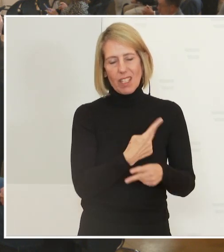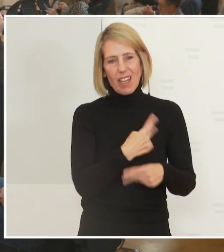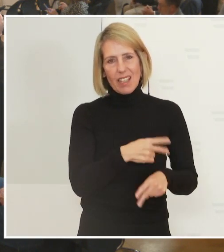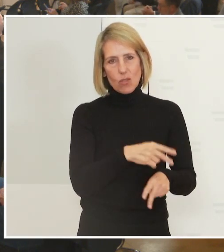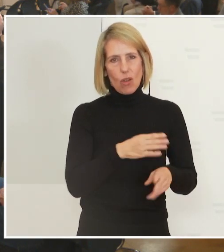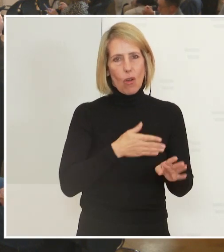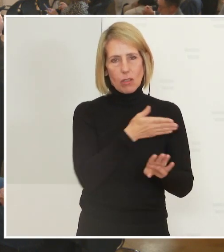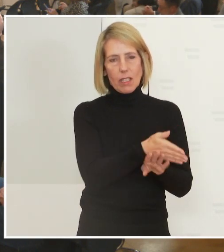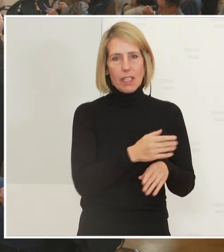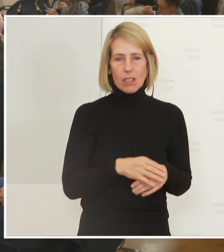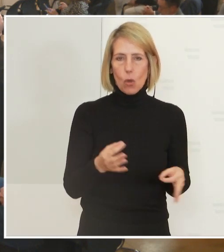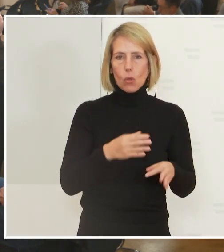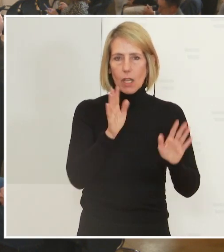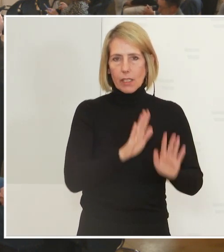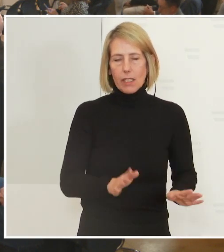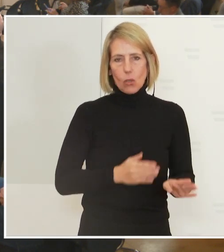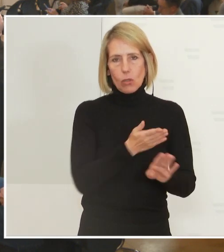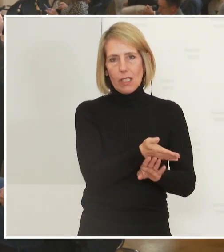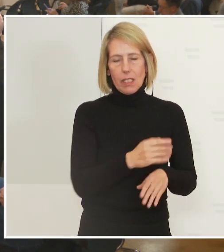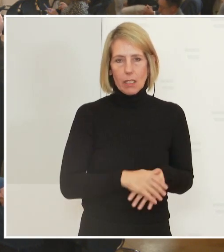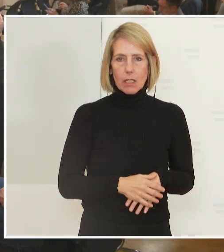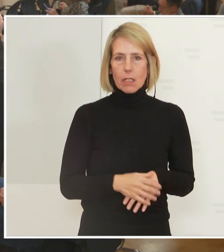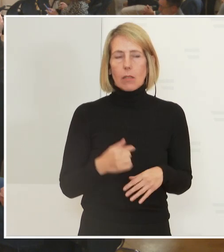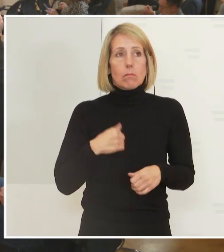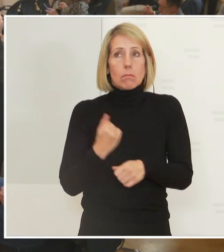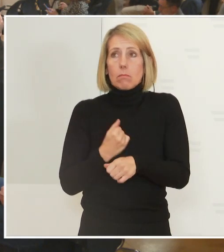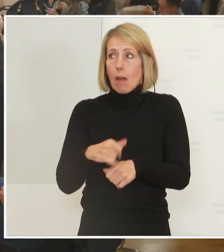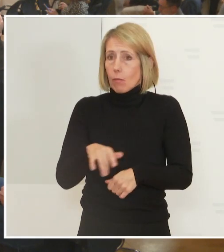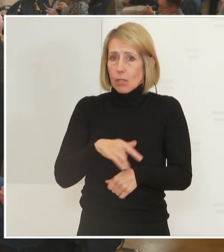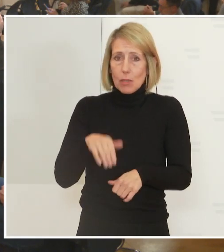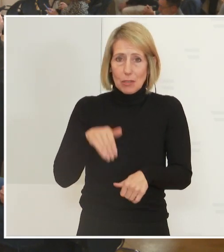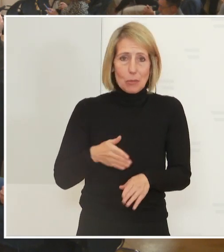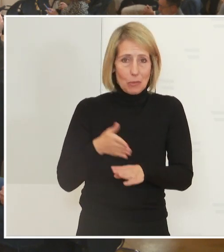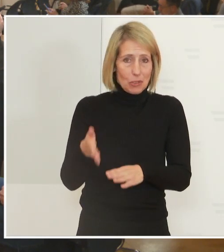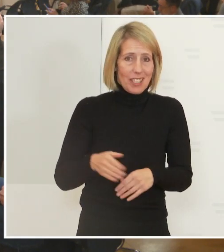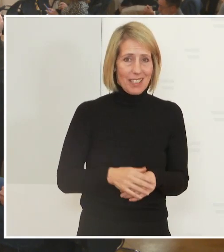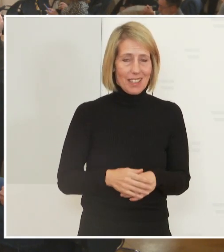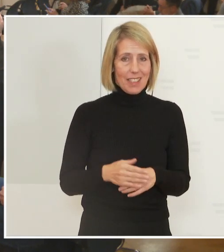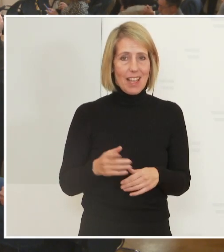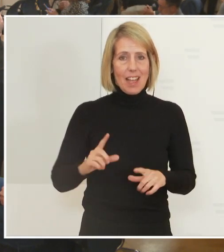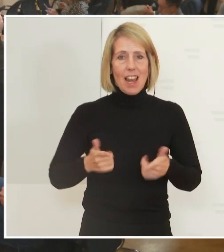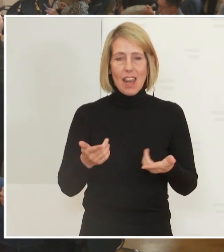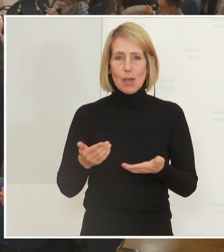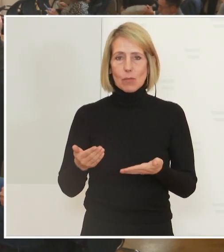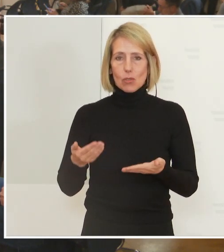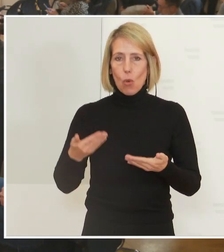andere ist mein Arbeitsplatz. Das ist ganz unterschiedlich, das andere ist der Verdienst des Lebensunterhaltes. Das andere ist